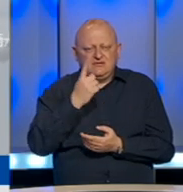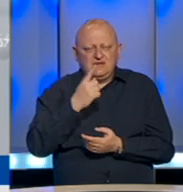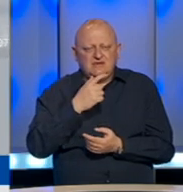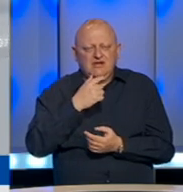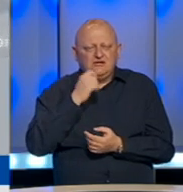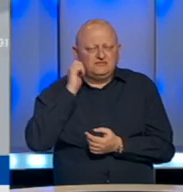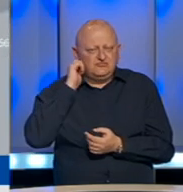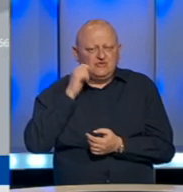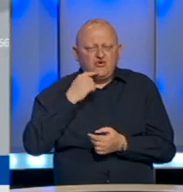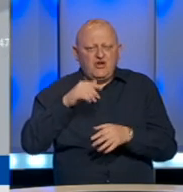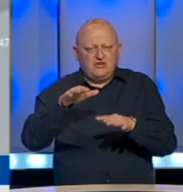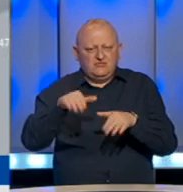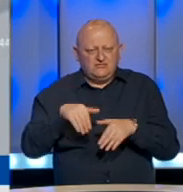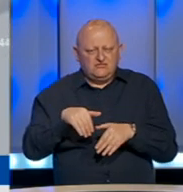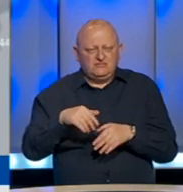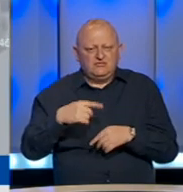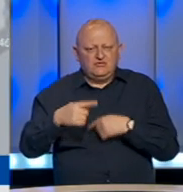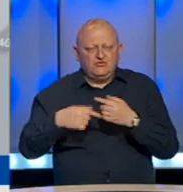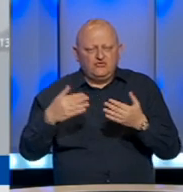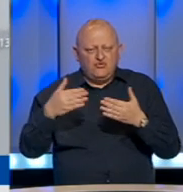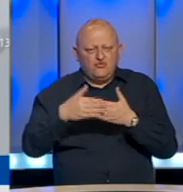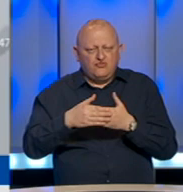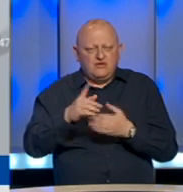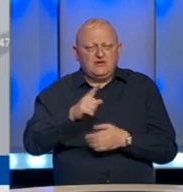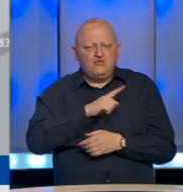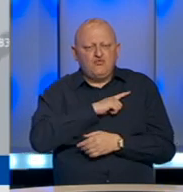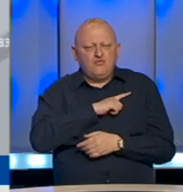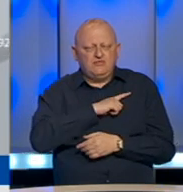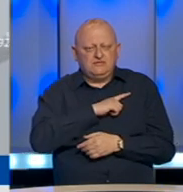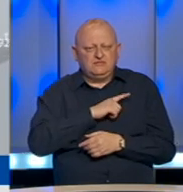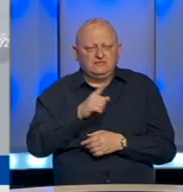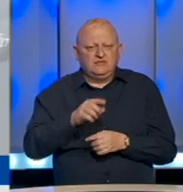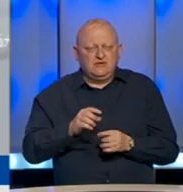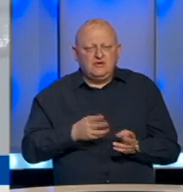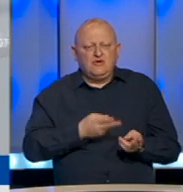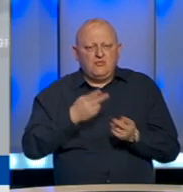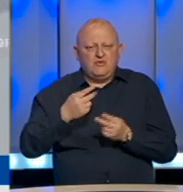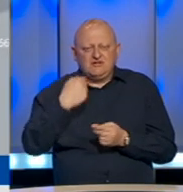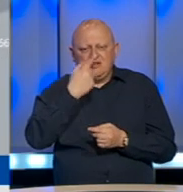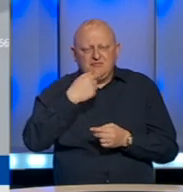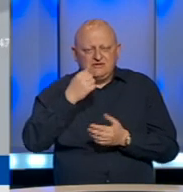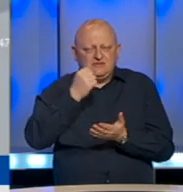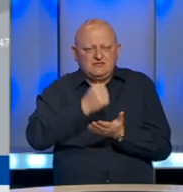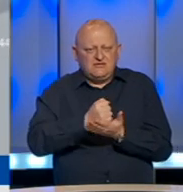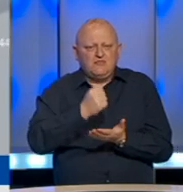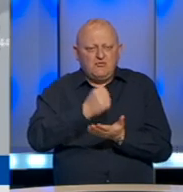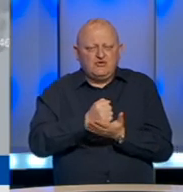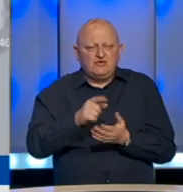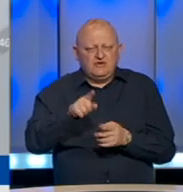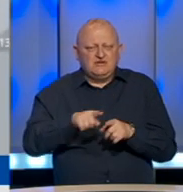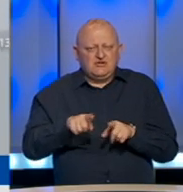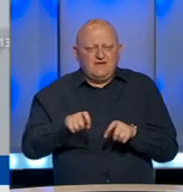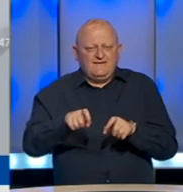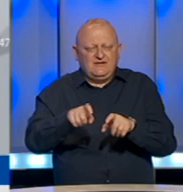koja je primljena i u toku noći je ona i umrla, ali smo poslali njem bris na potvrđivanje, potvrđenje i kod nje,